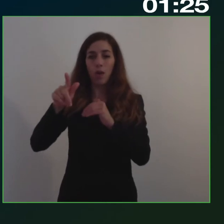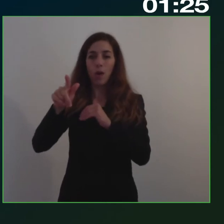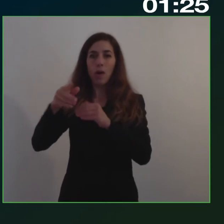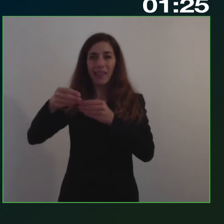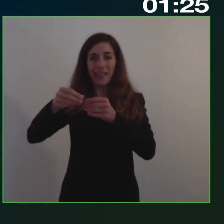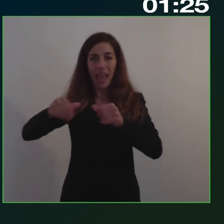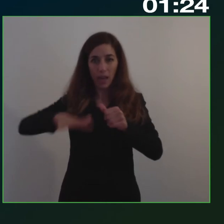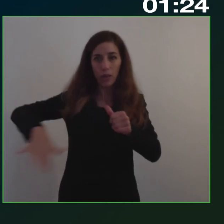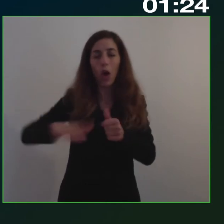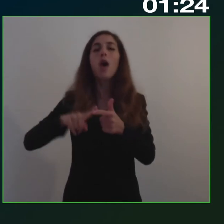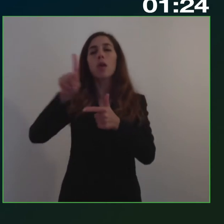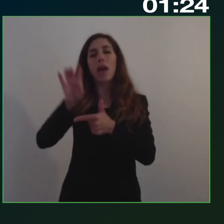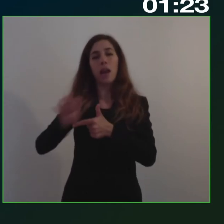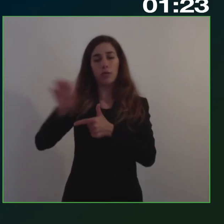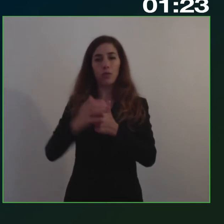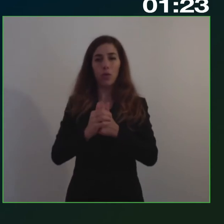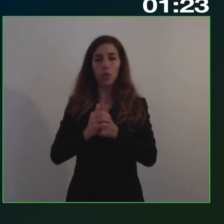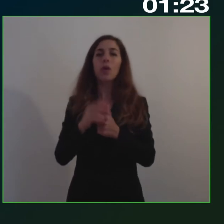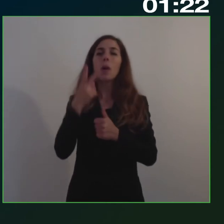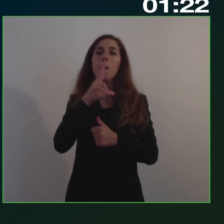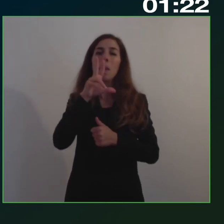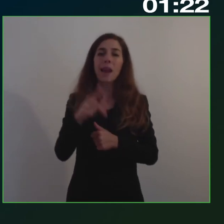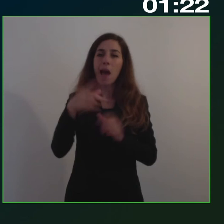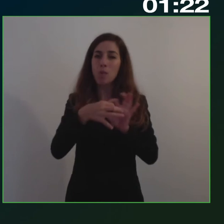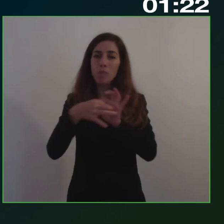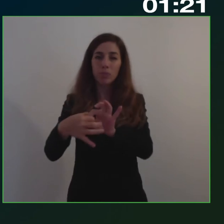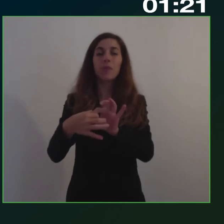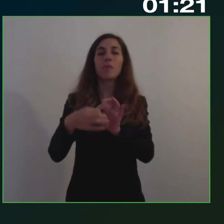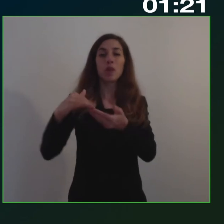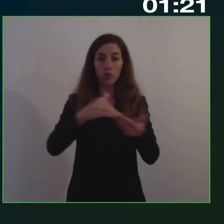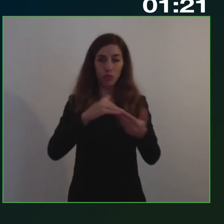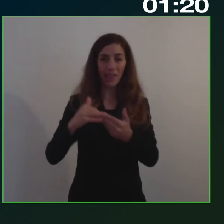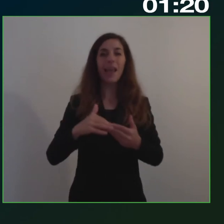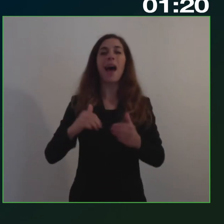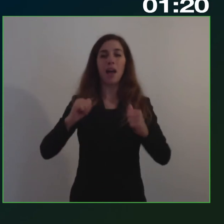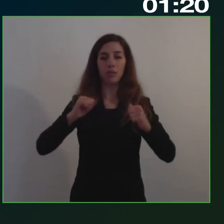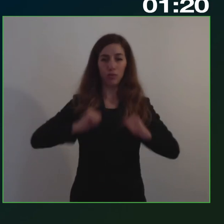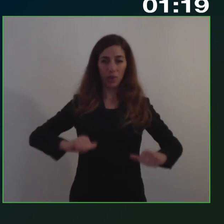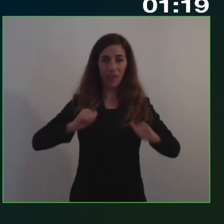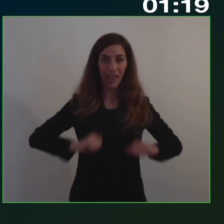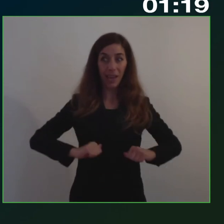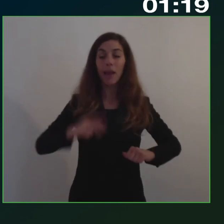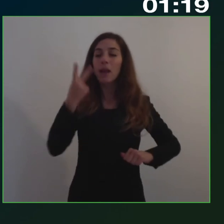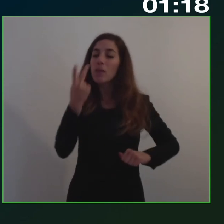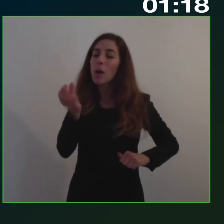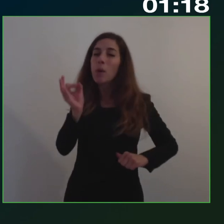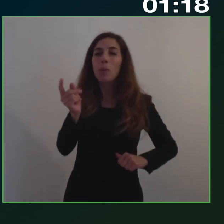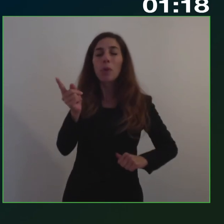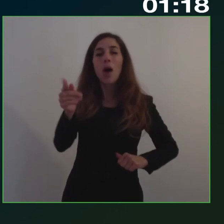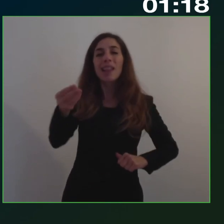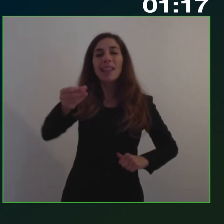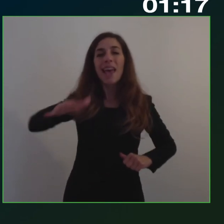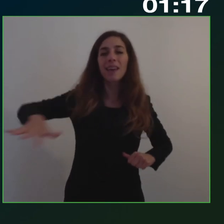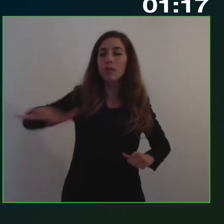quella che è appunto la società civile, la peculiarità e la particolarità di singola regione, di singolo territorio. Quindi il partenariato